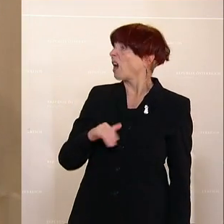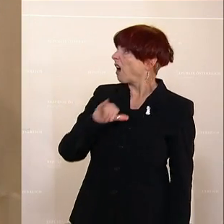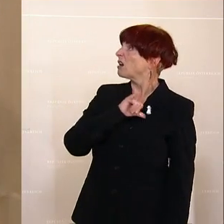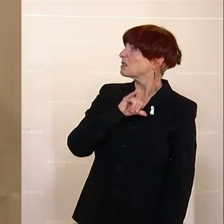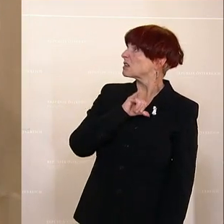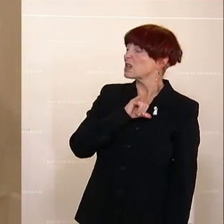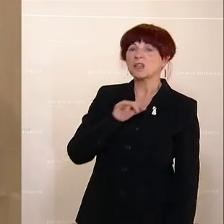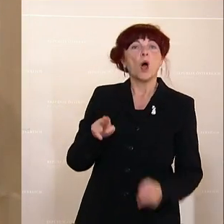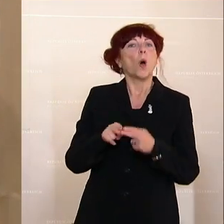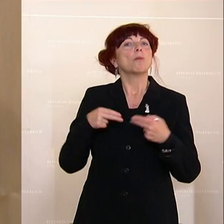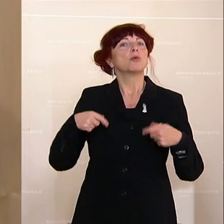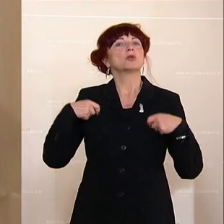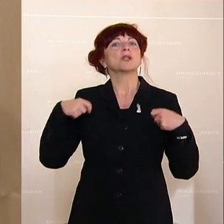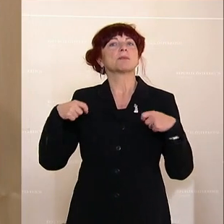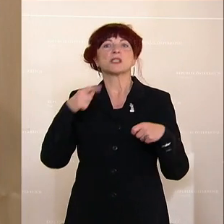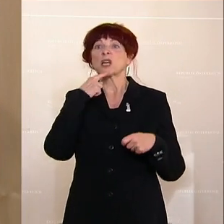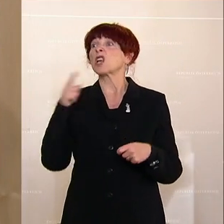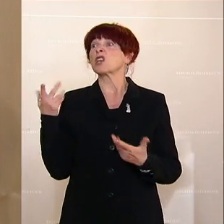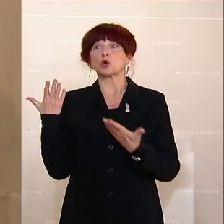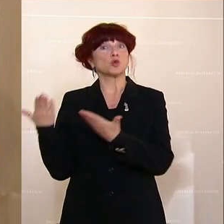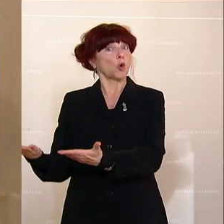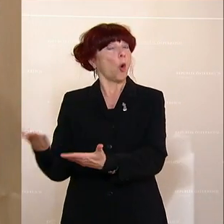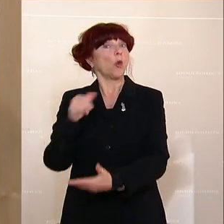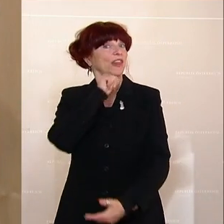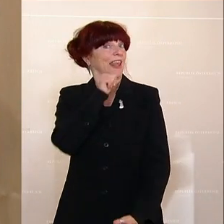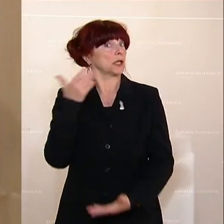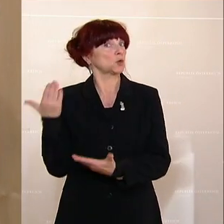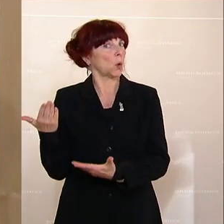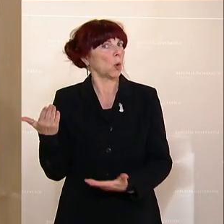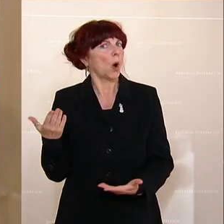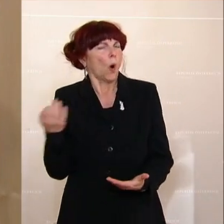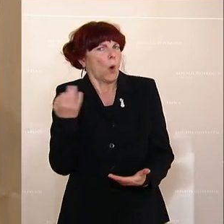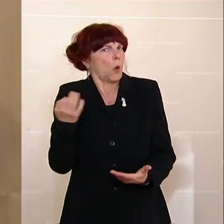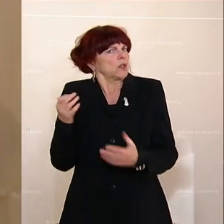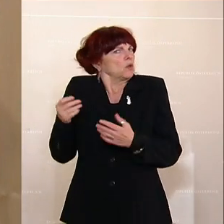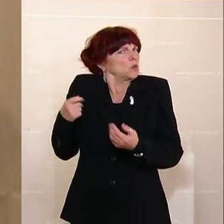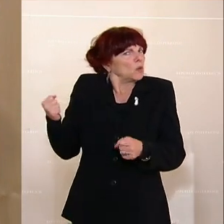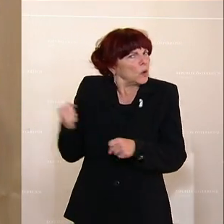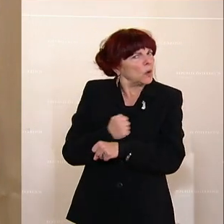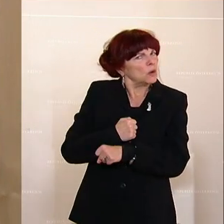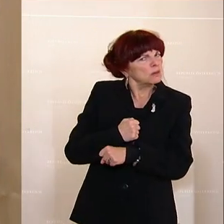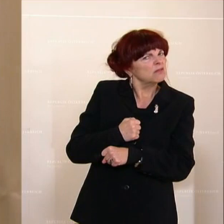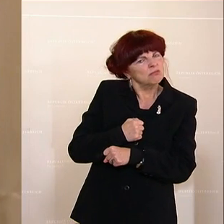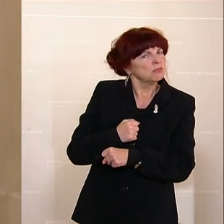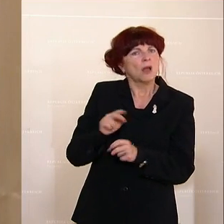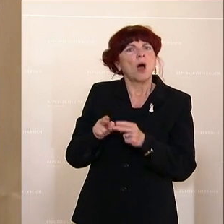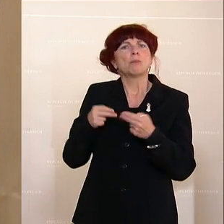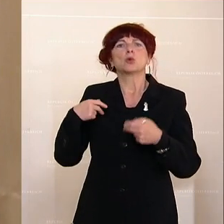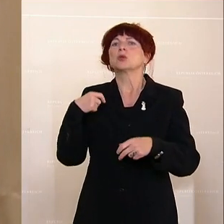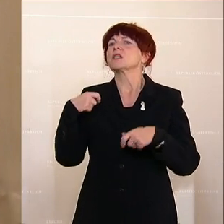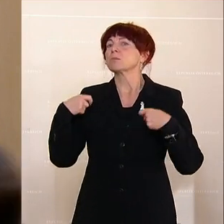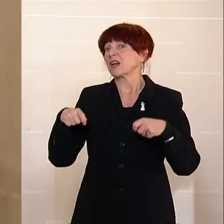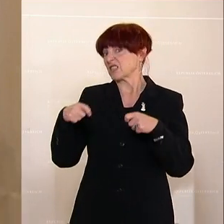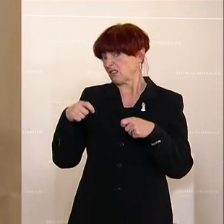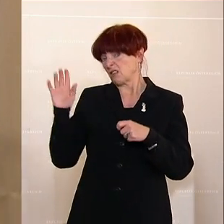Bundespräsident war ja der, der gesagt hat, so sind wir nicht. Jetzt sind Sie dann doch so oder so ähnlich wie auch immer. Also auch den Herrn Bundespräsidenten würde ich aus dieser Verantwortung